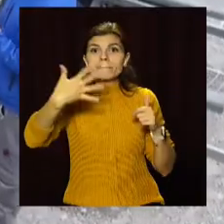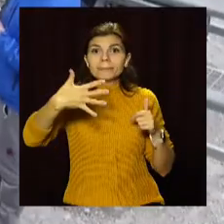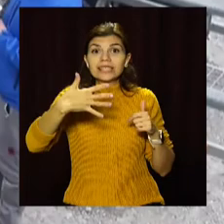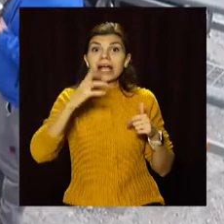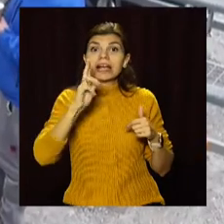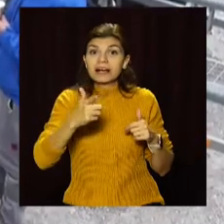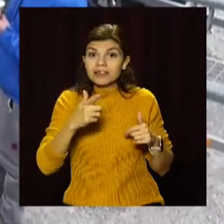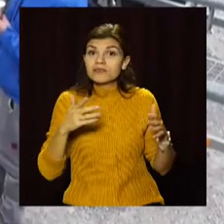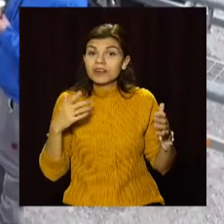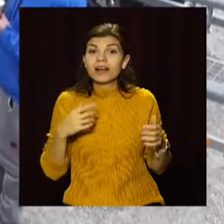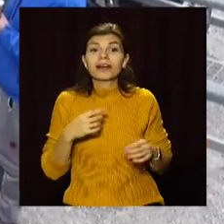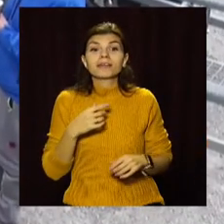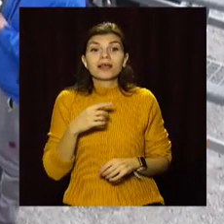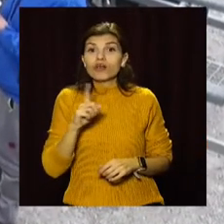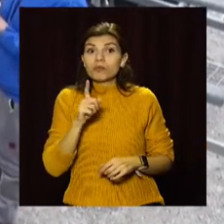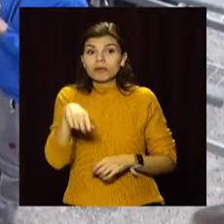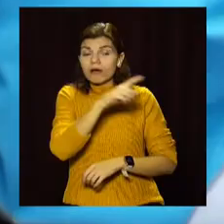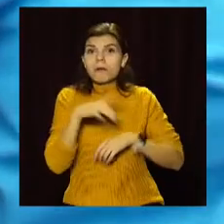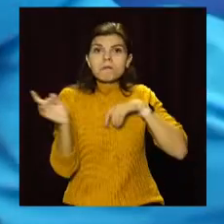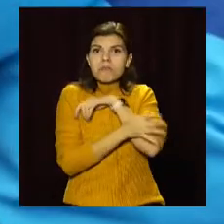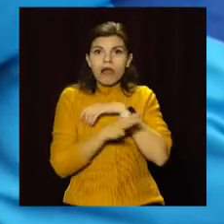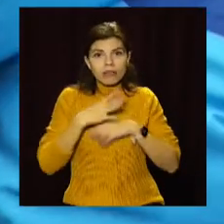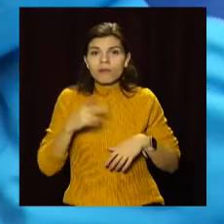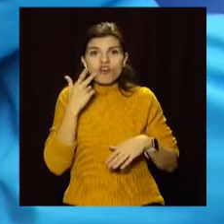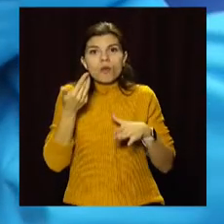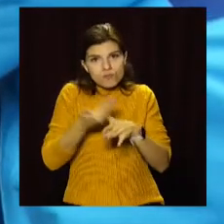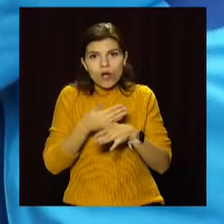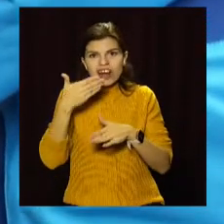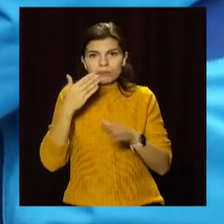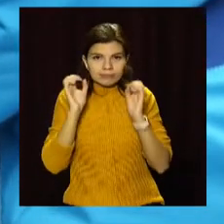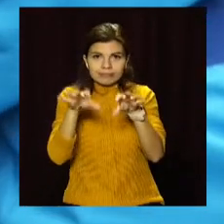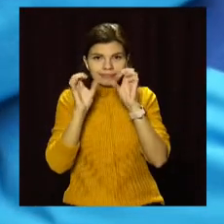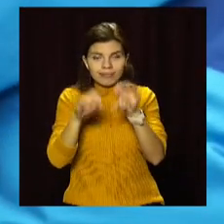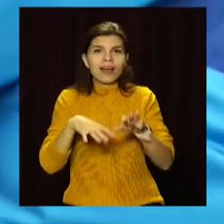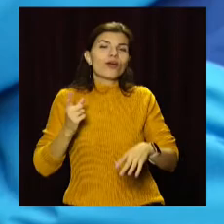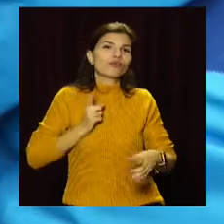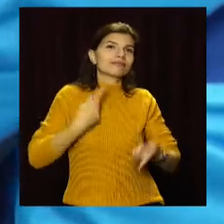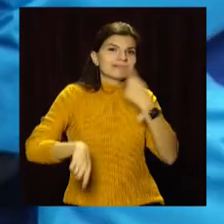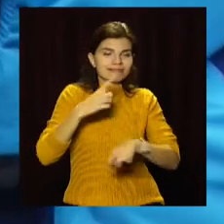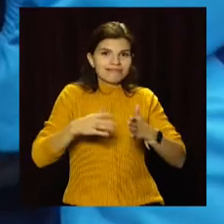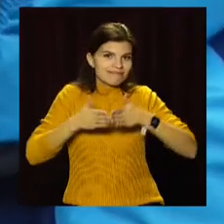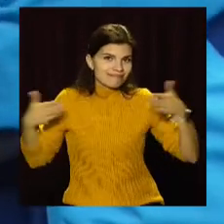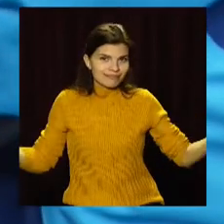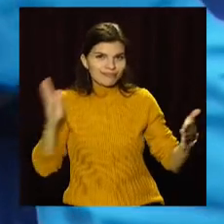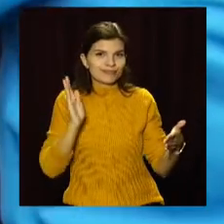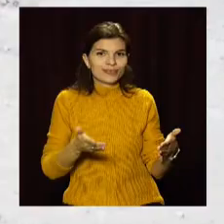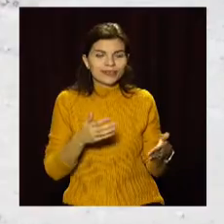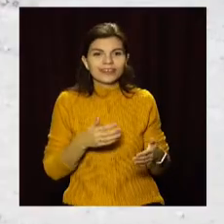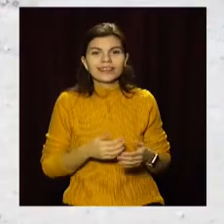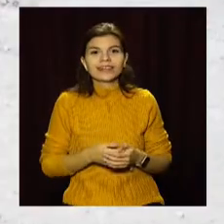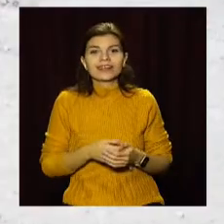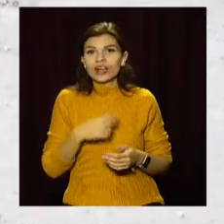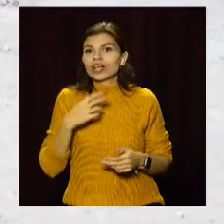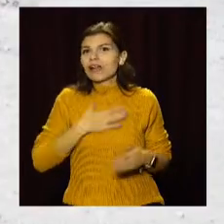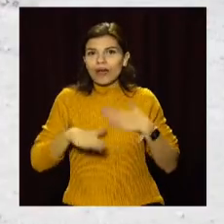кілограмів. Щоб фауна Дніпра не бідніла, щоразу допомагає зариблювати річку. Каже, радіє, коли до цього заходу долучається усе